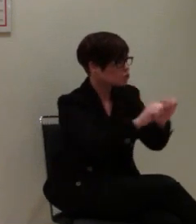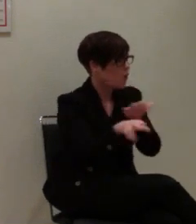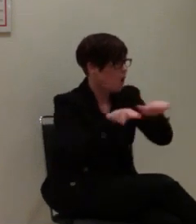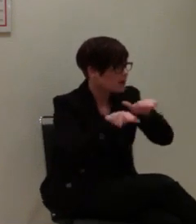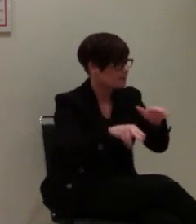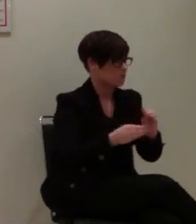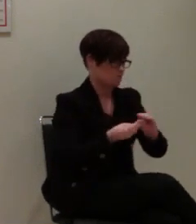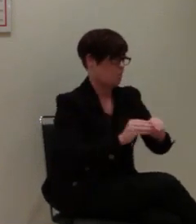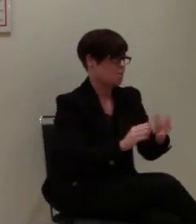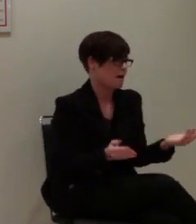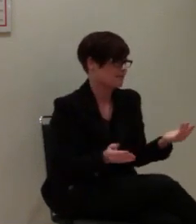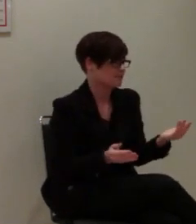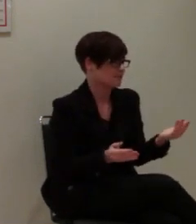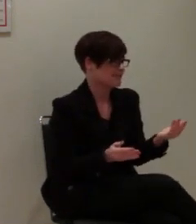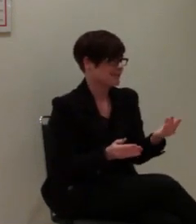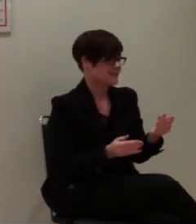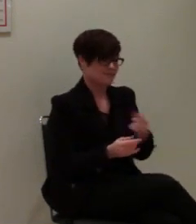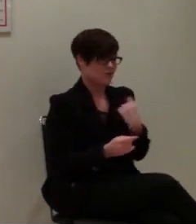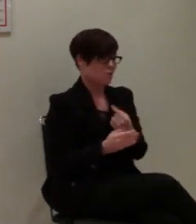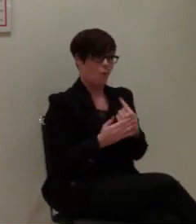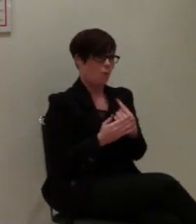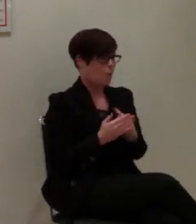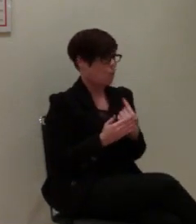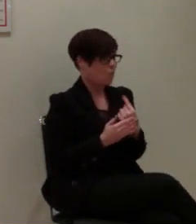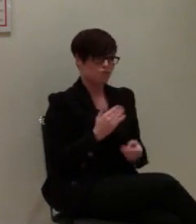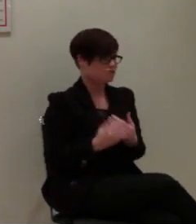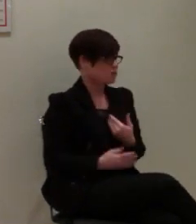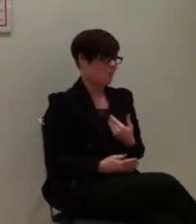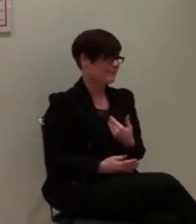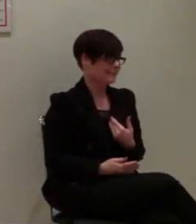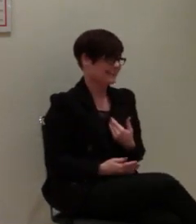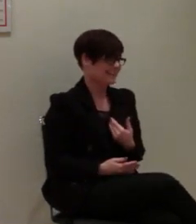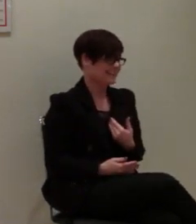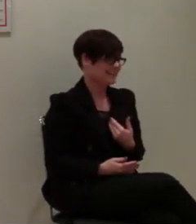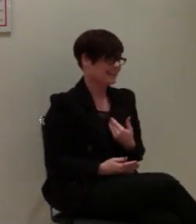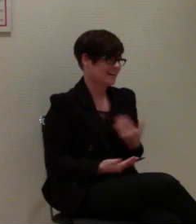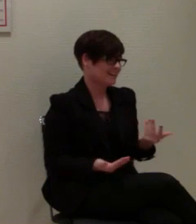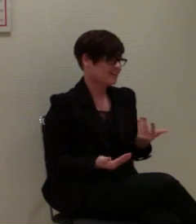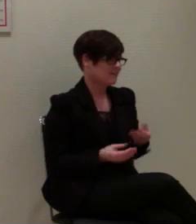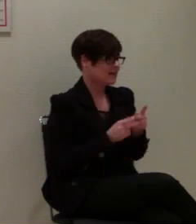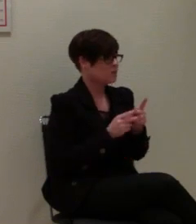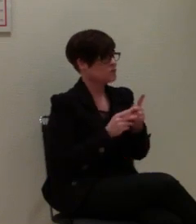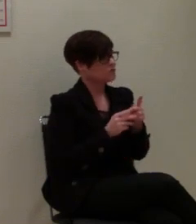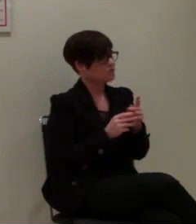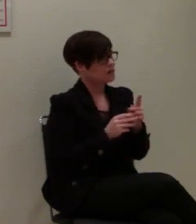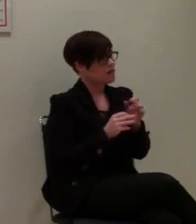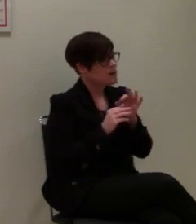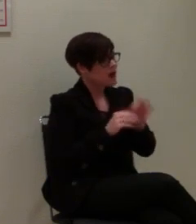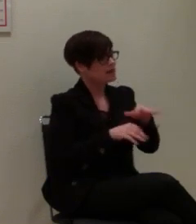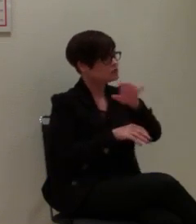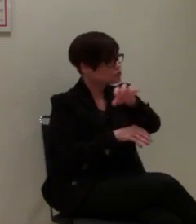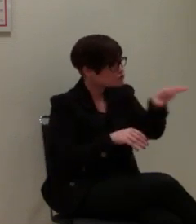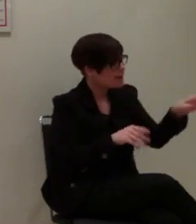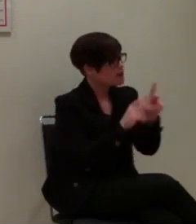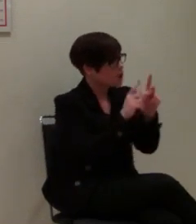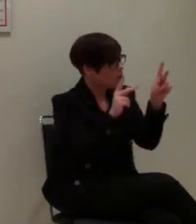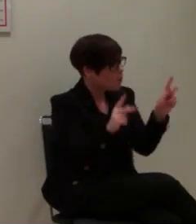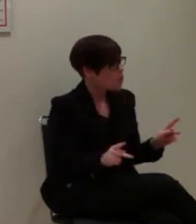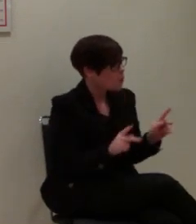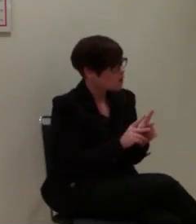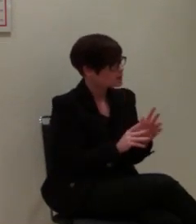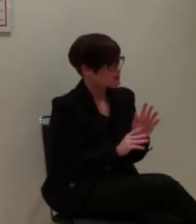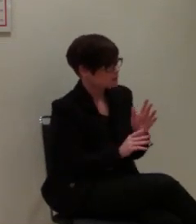Muss ich zugeben, da sind wir nicht ganz unschuldig dran. Dieses Konzept der Notrufleitstellen, wie es da gibt, das ist